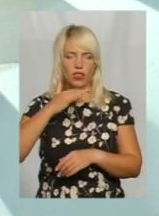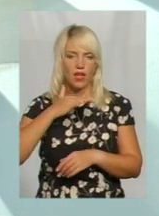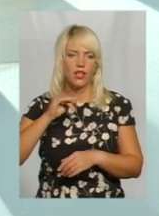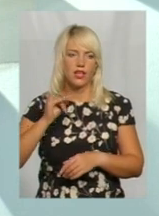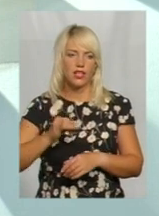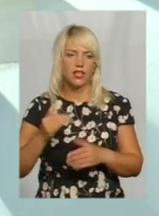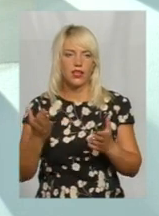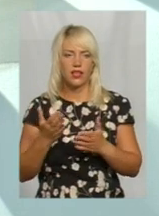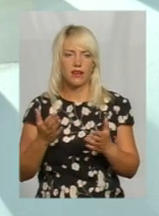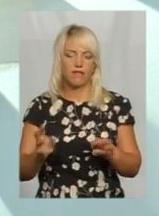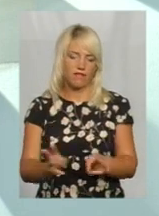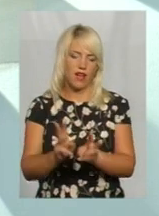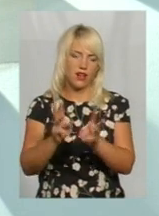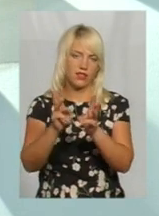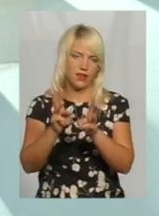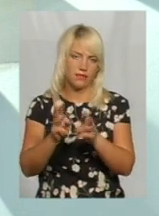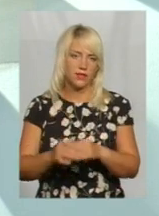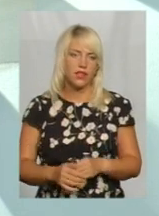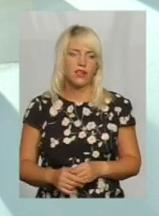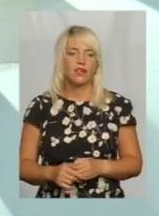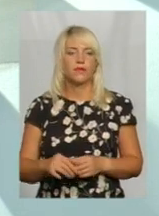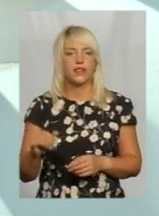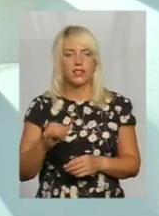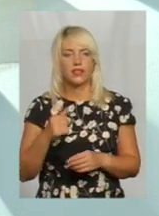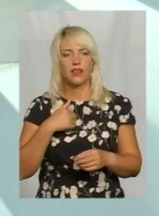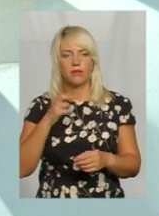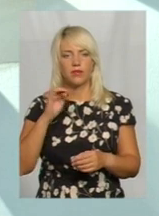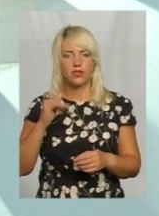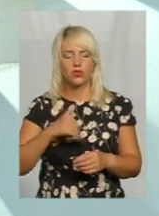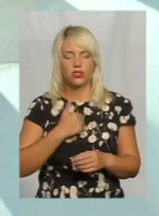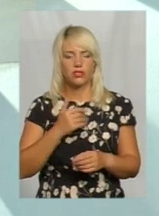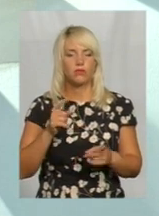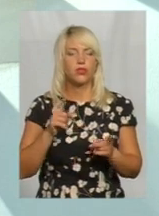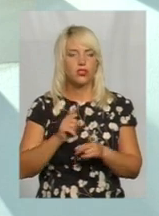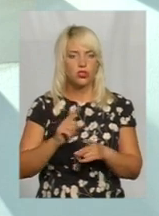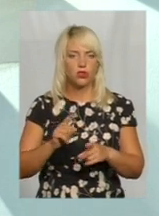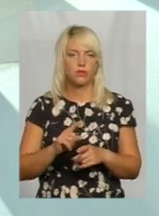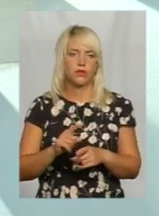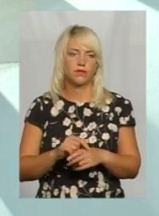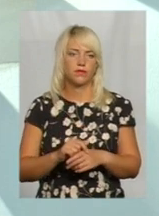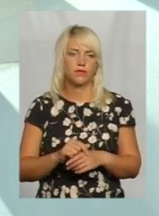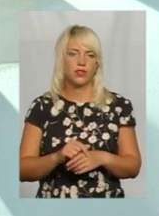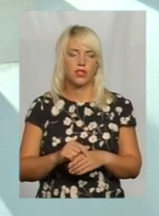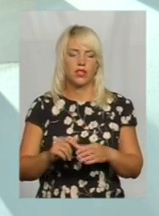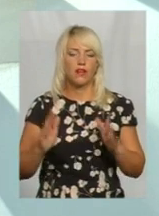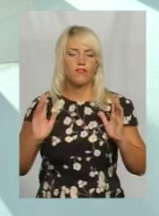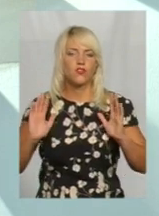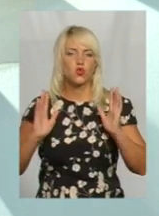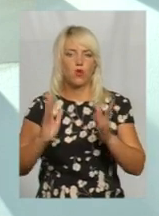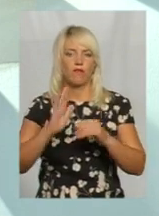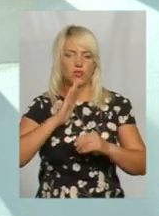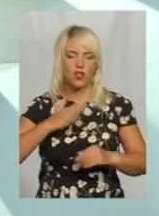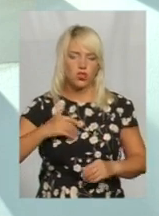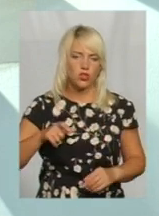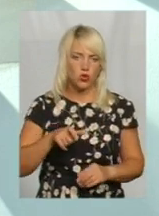якісь ватра вогнища. І я би хотів все-таки, щоб і вздовж наших автомобільних